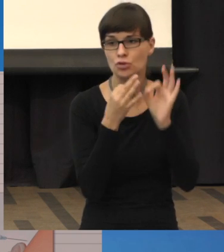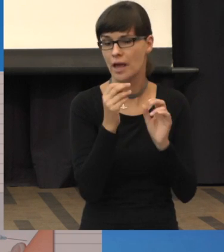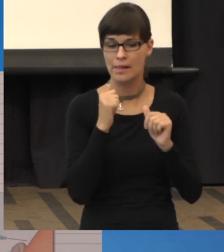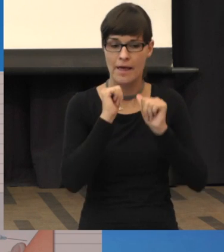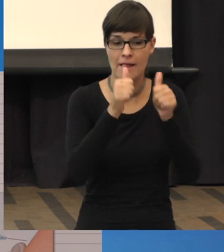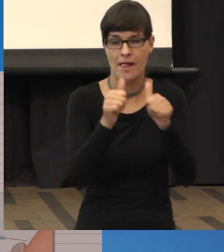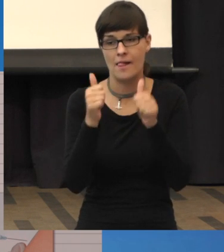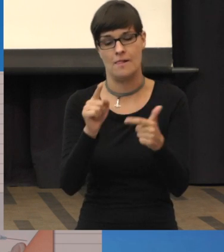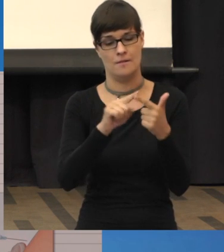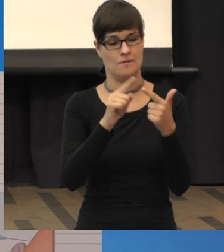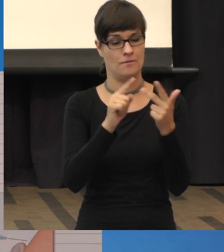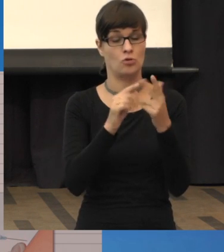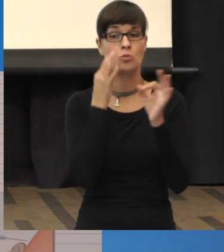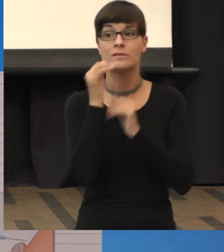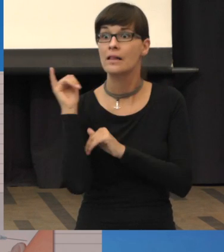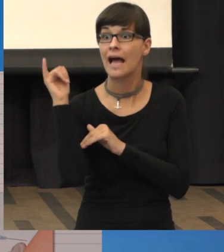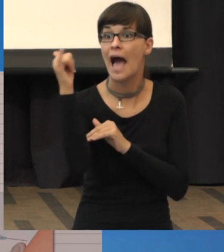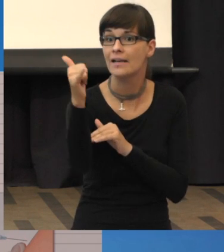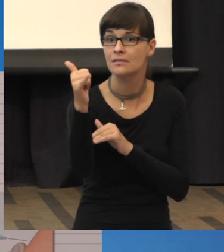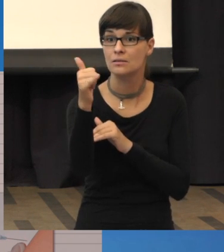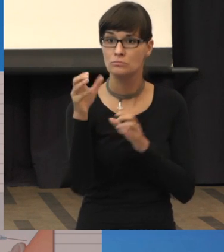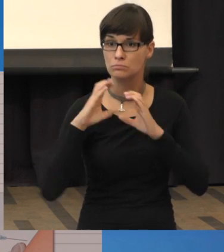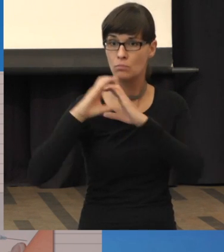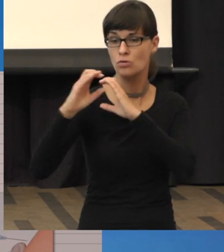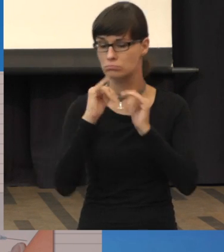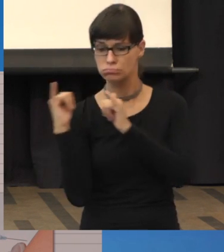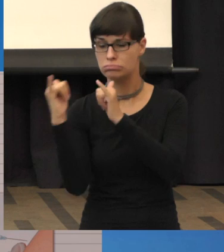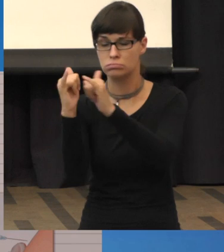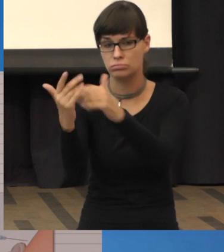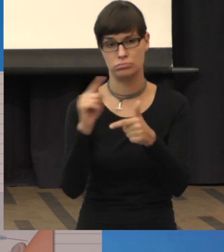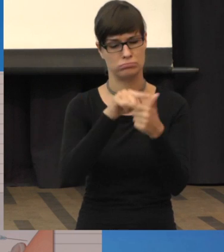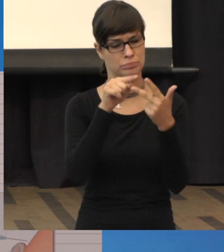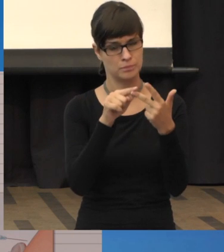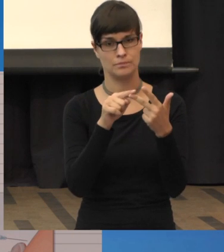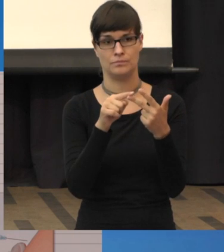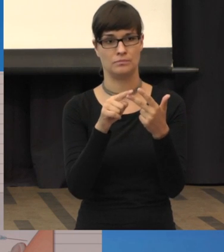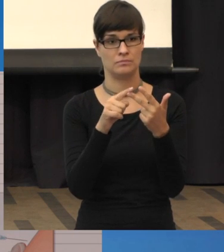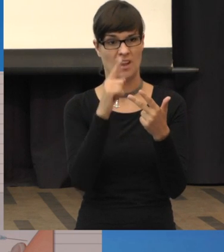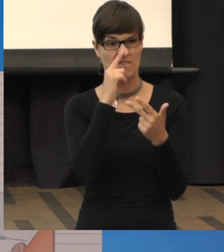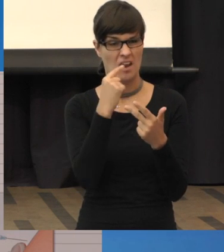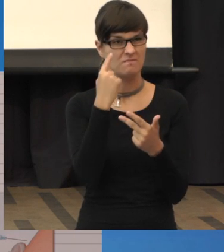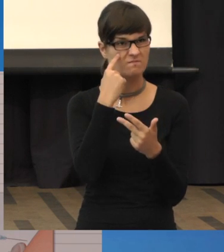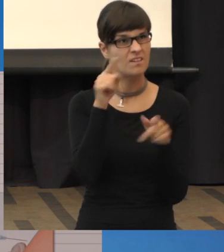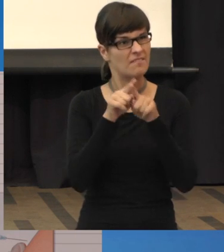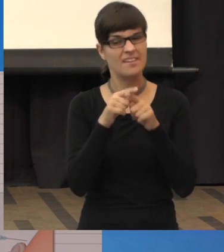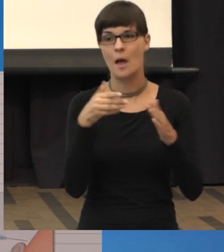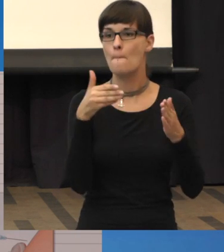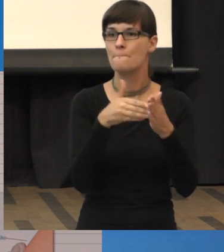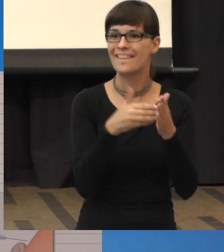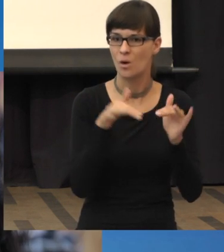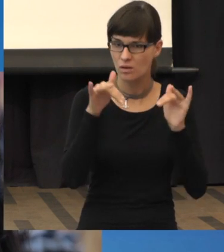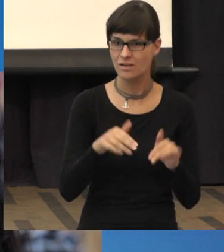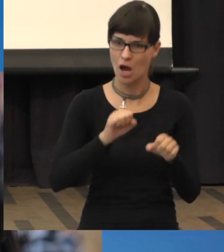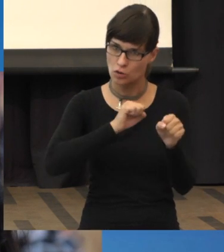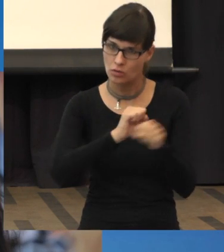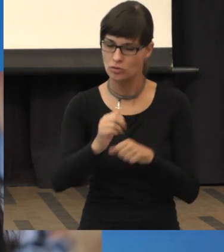Reisemöglichkeit gibt es? Wie kann man trotz dieses Handicaps sein Leben erfüllt